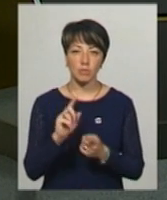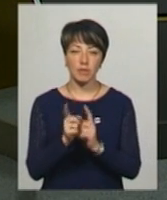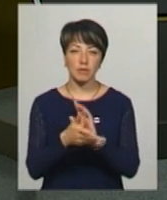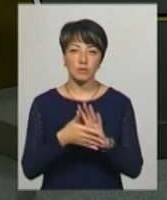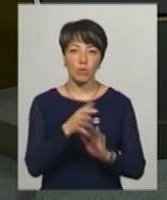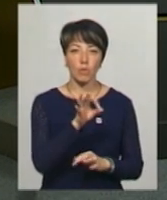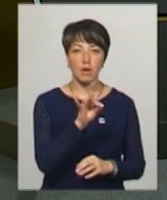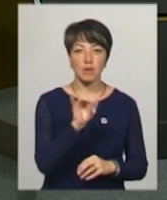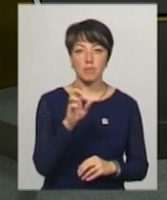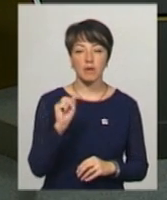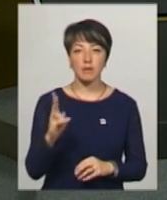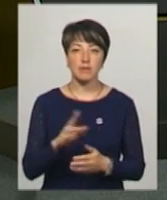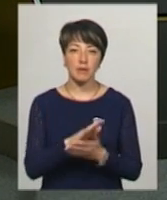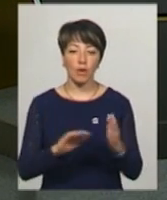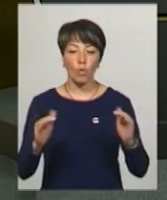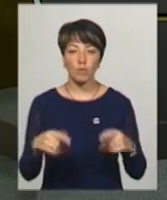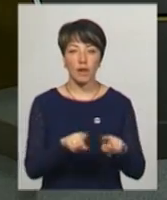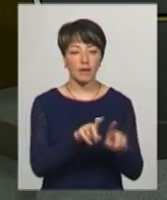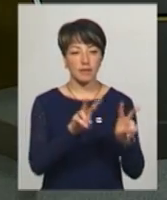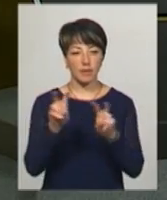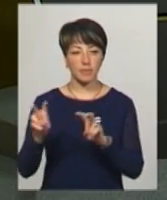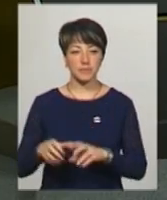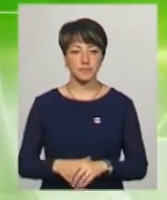мову Ольга Рибак. Далі коротко про такі теми.